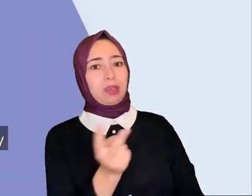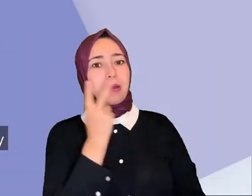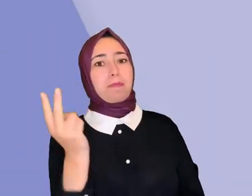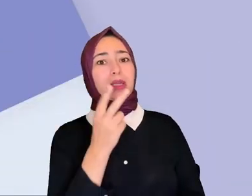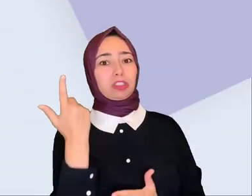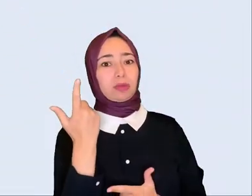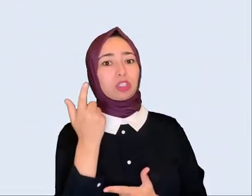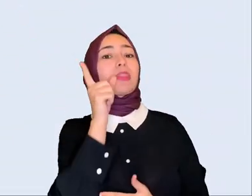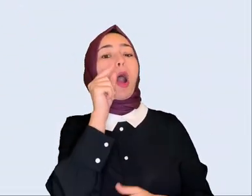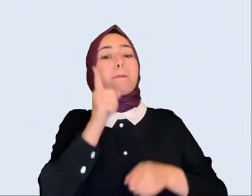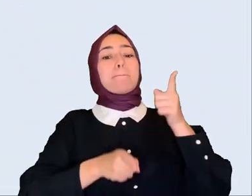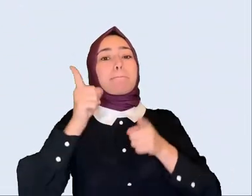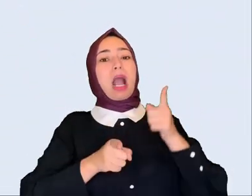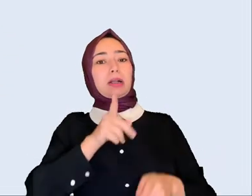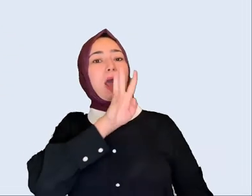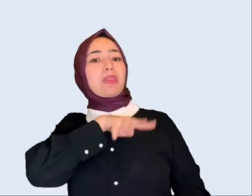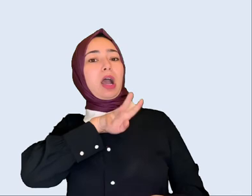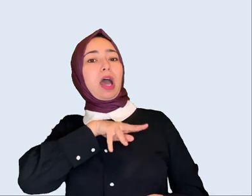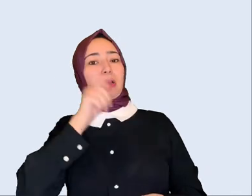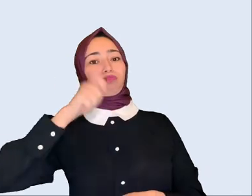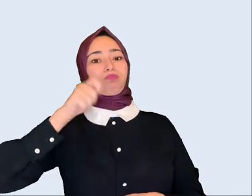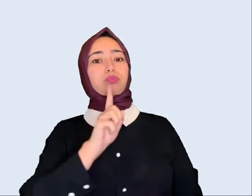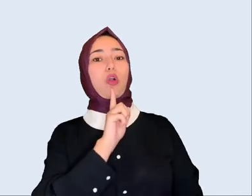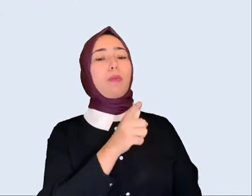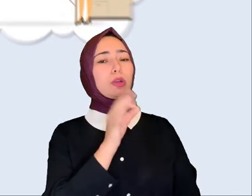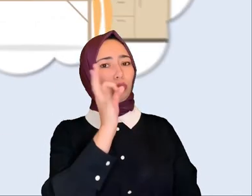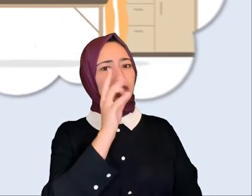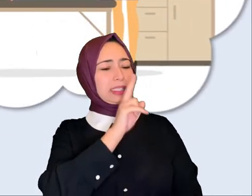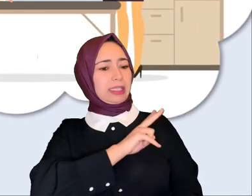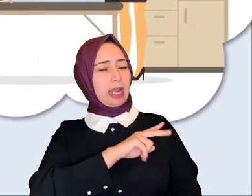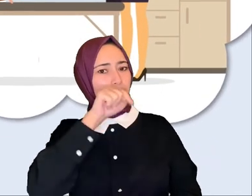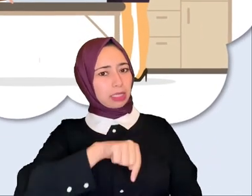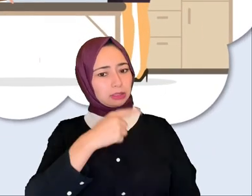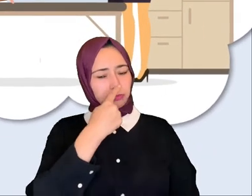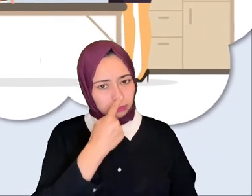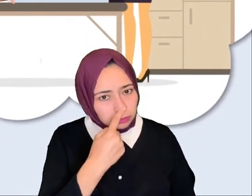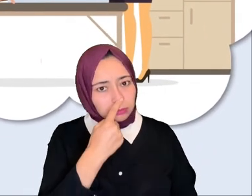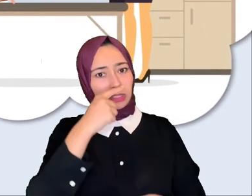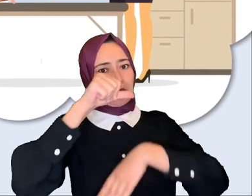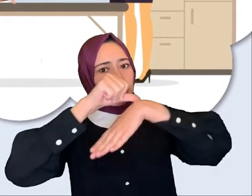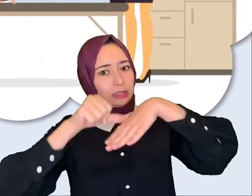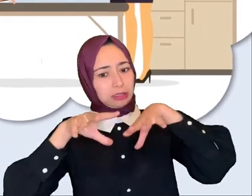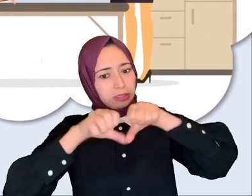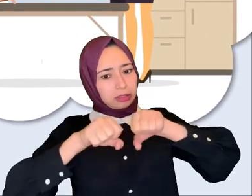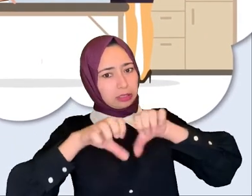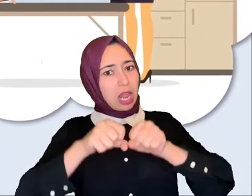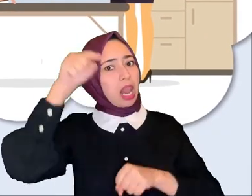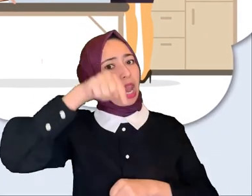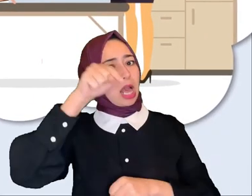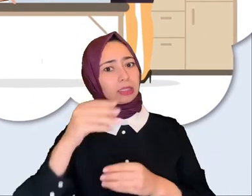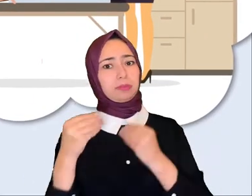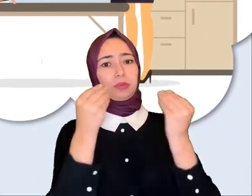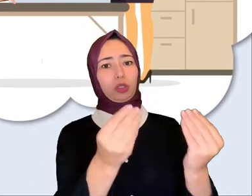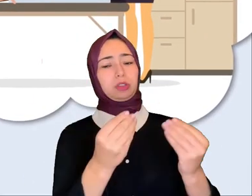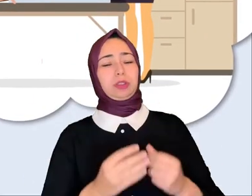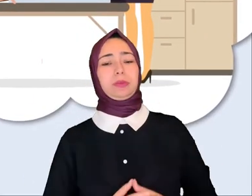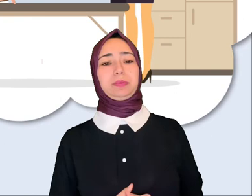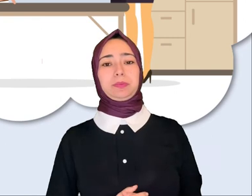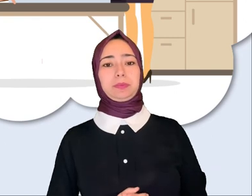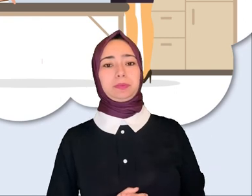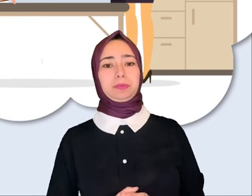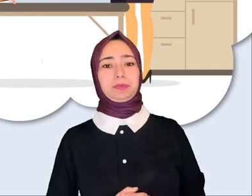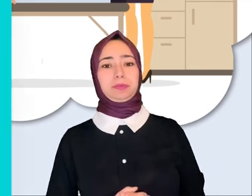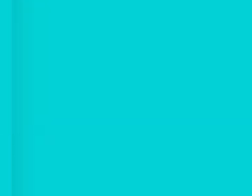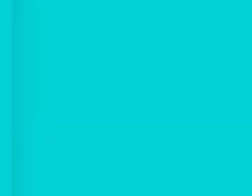هو وعينه وهذا كعلاش قاضي الضمان الاجتماعي حكم لفيت الناصر بالتكفل بالعملية وبالعلاج الطبيعي اللي لازم